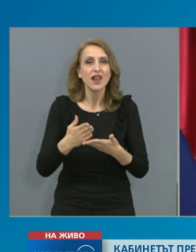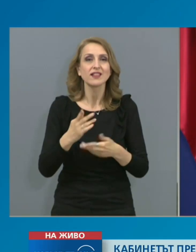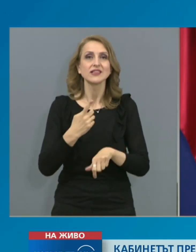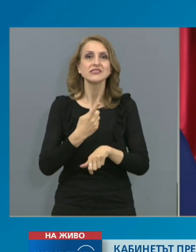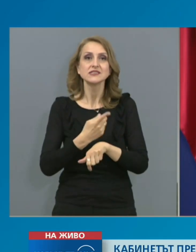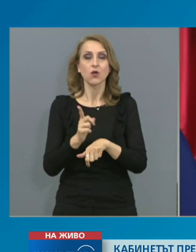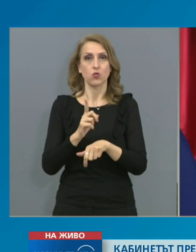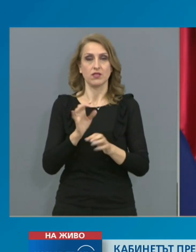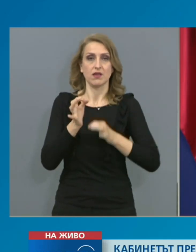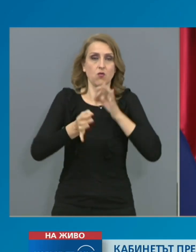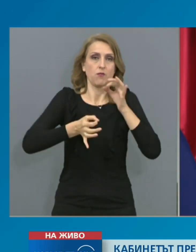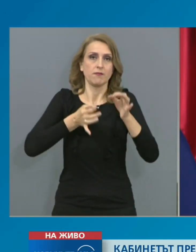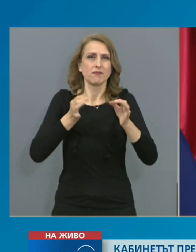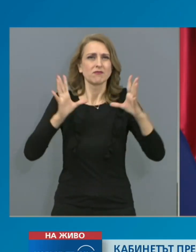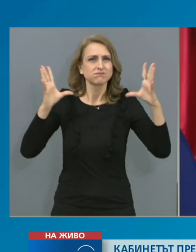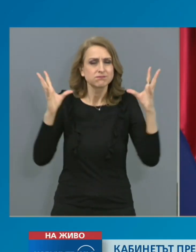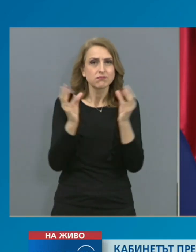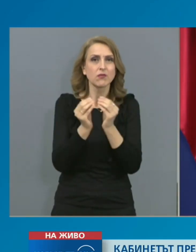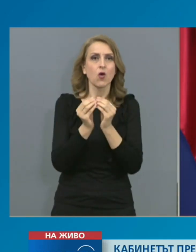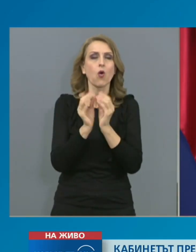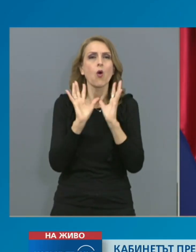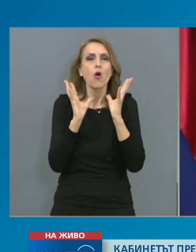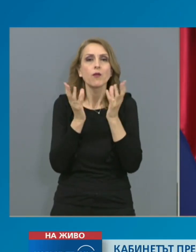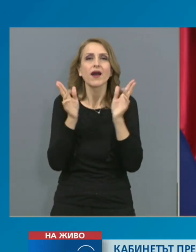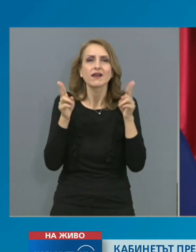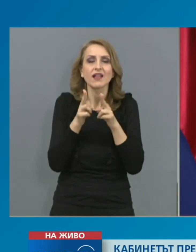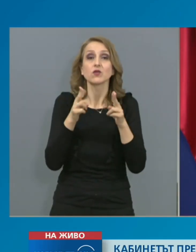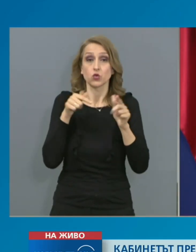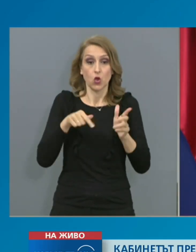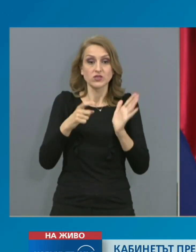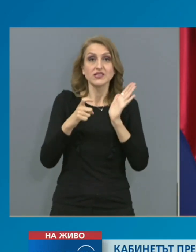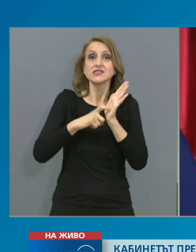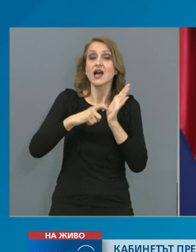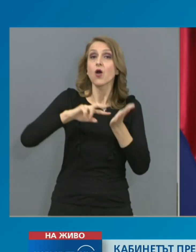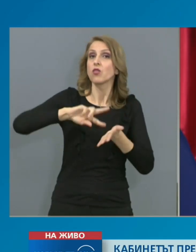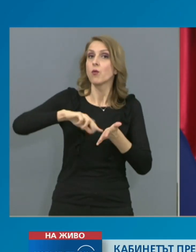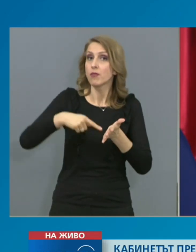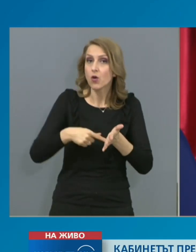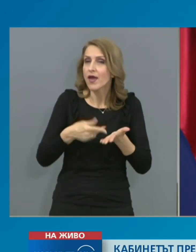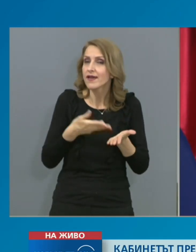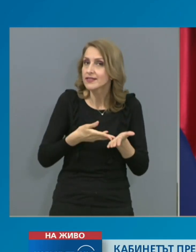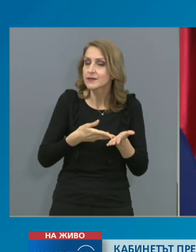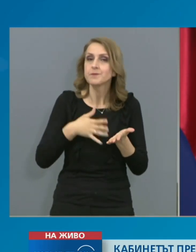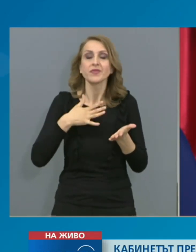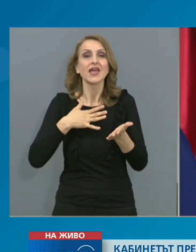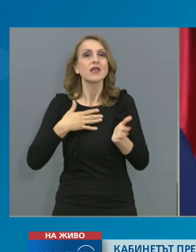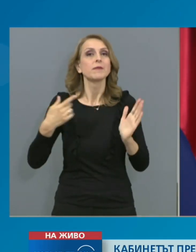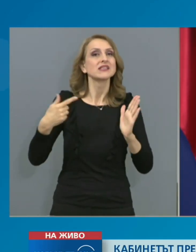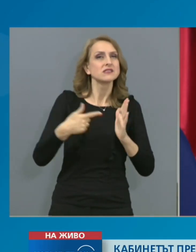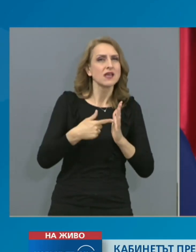които ще обобщиме законопроектът. Той има за цел да даде възможност всички мерки, които